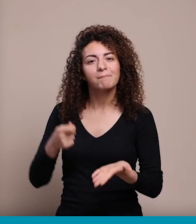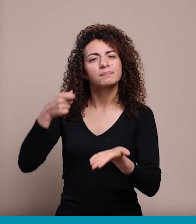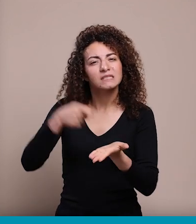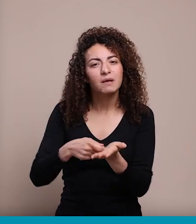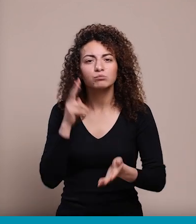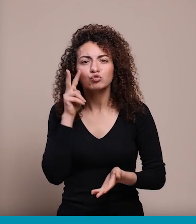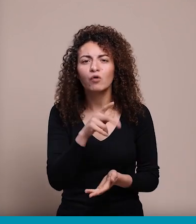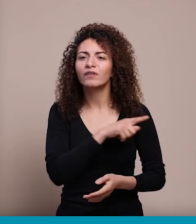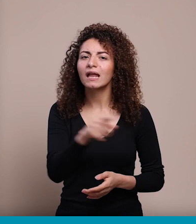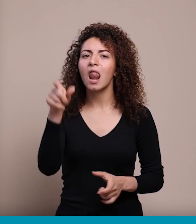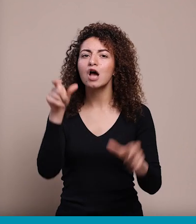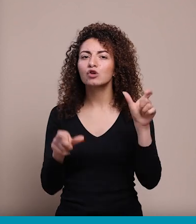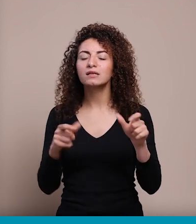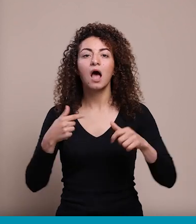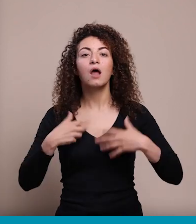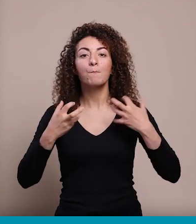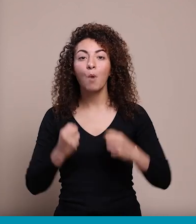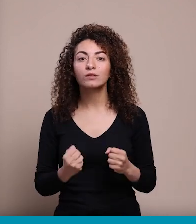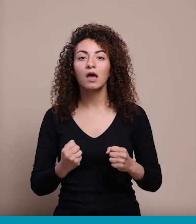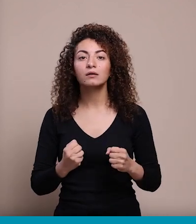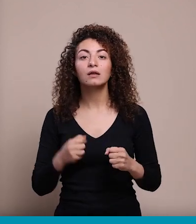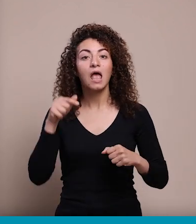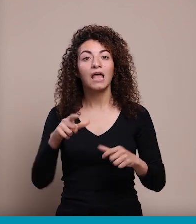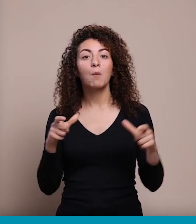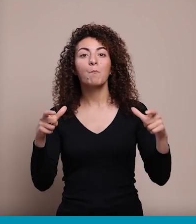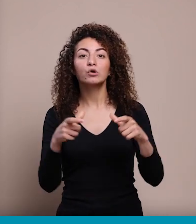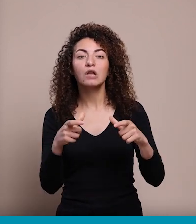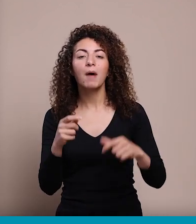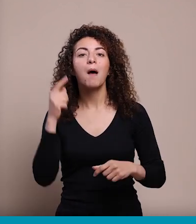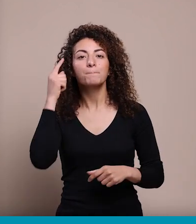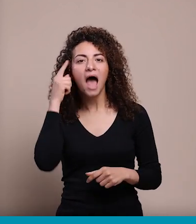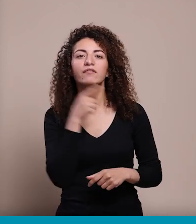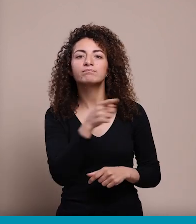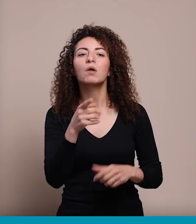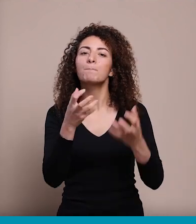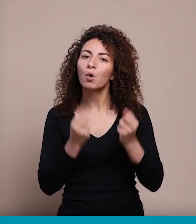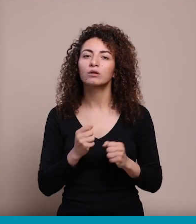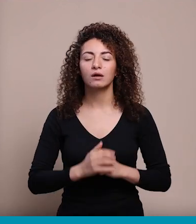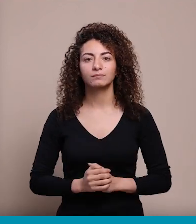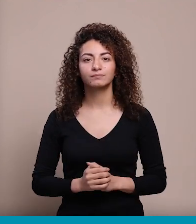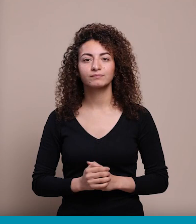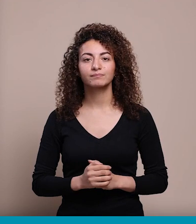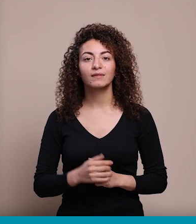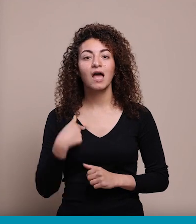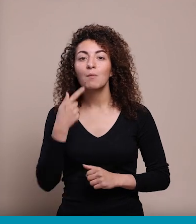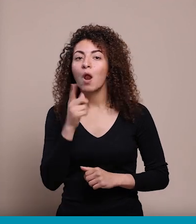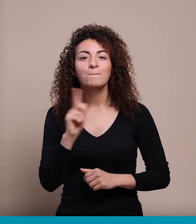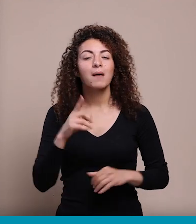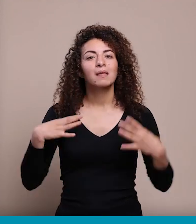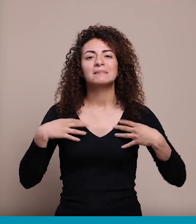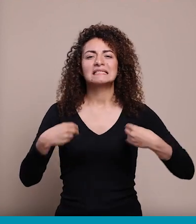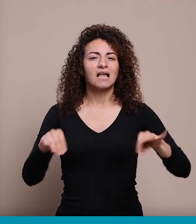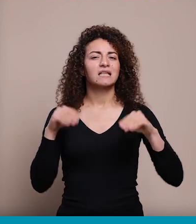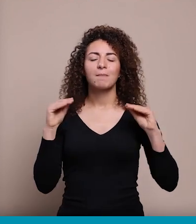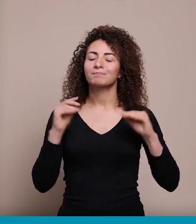المجتمع إنه إنتوا فيكم لحتى هو ما يحكم عليكم ويصدق إنه إنتوا فيكم إنه ما بتستسلم الواحد ومش بسرعة